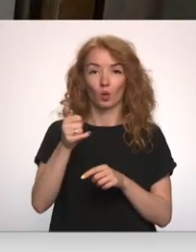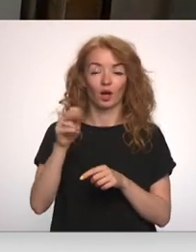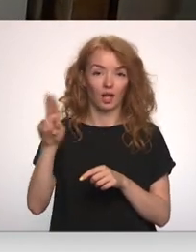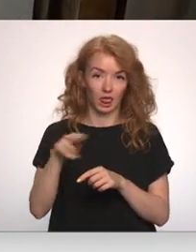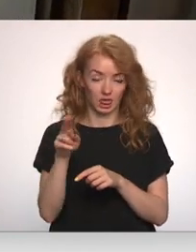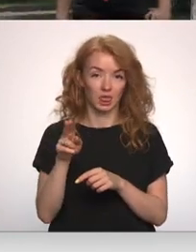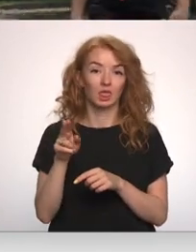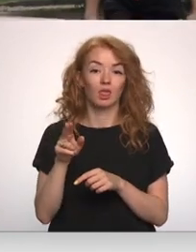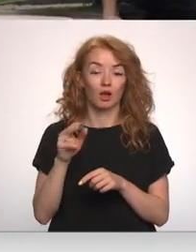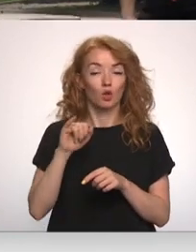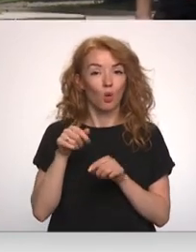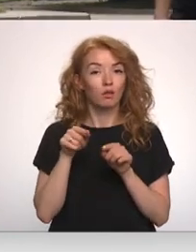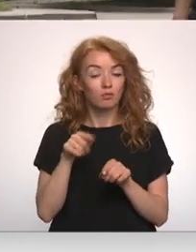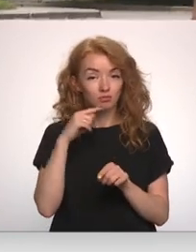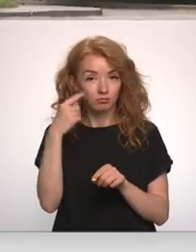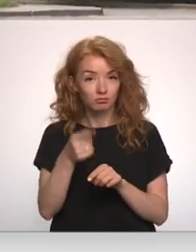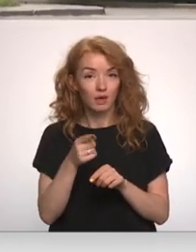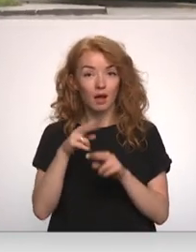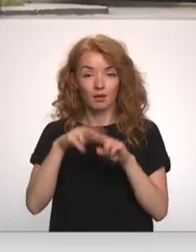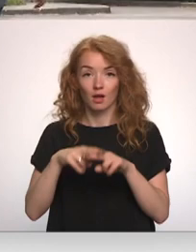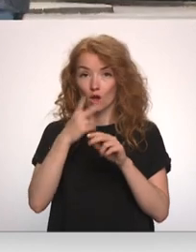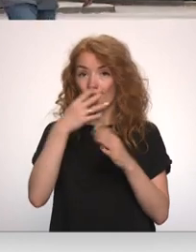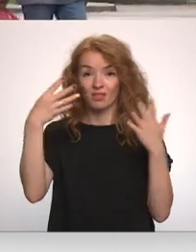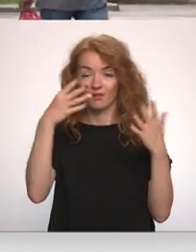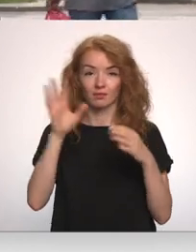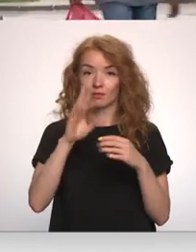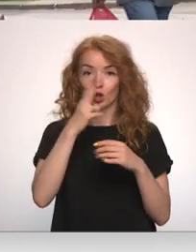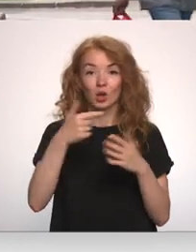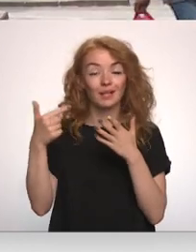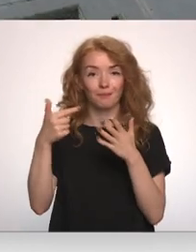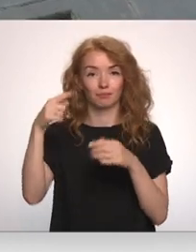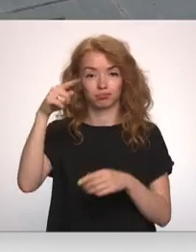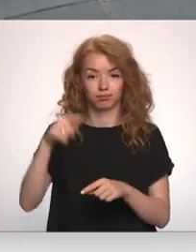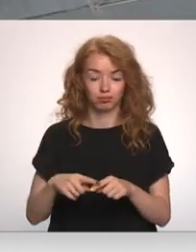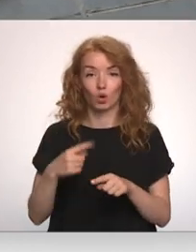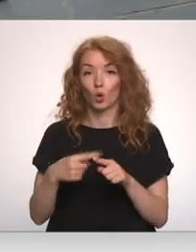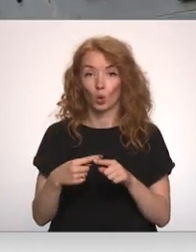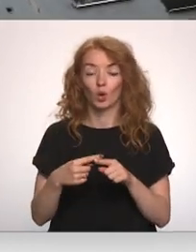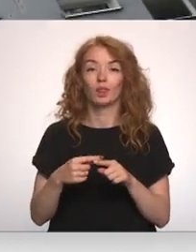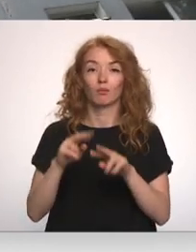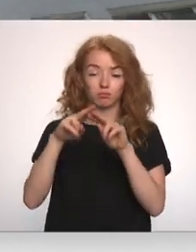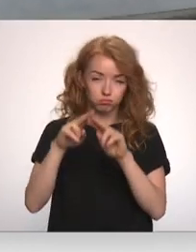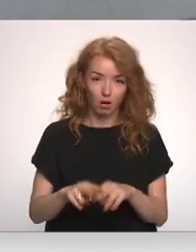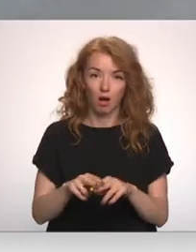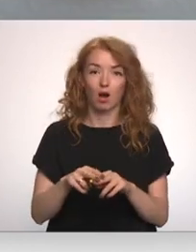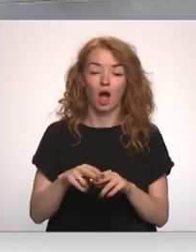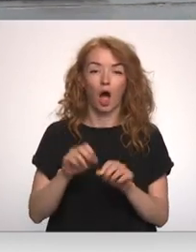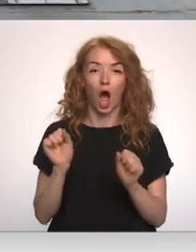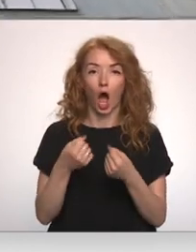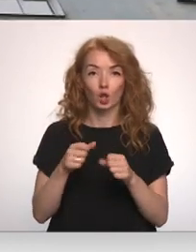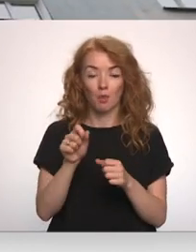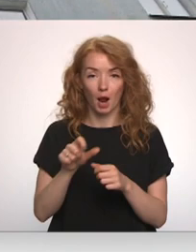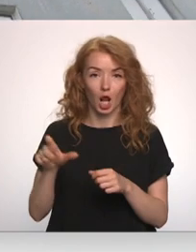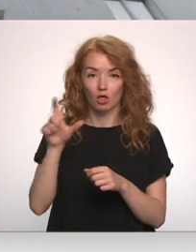glābšanas dienestas. Tajā norāda, ka brauciens bijis nevis no devītā stāve, bet gan no septītā. Un visticamāk krišana vai lifta braukšanas ātruma